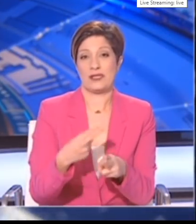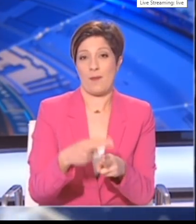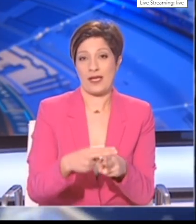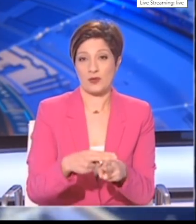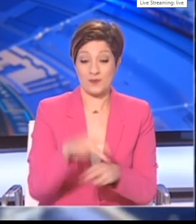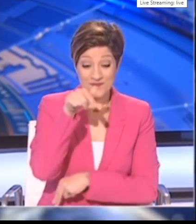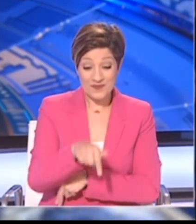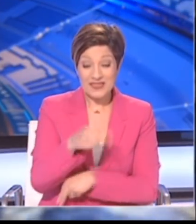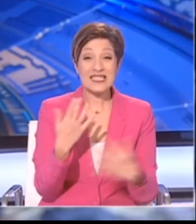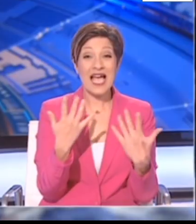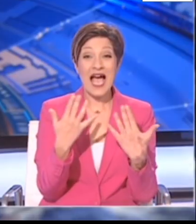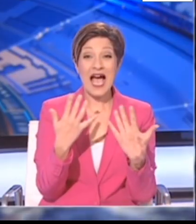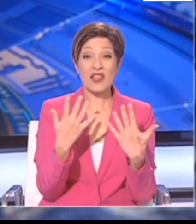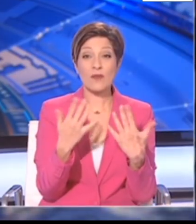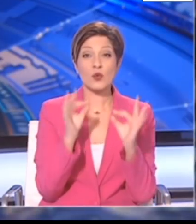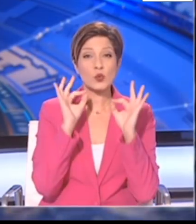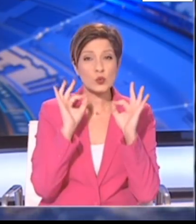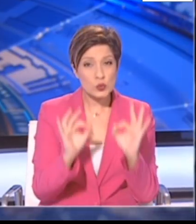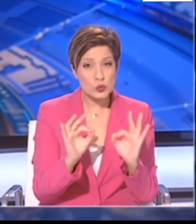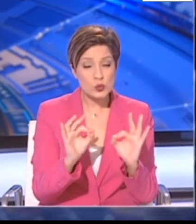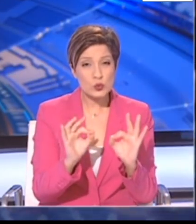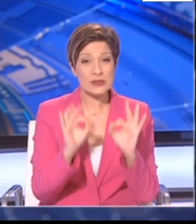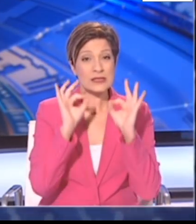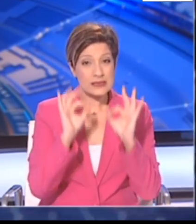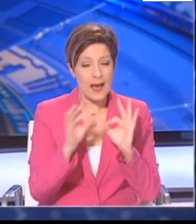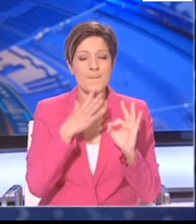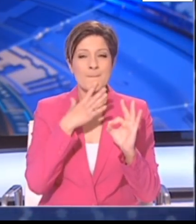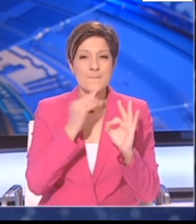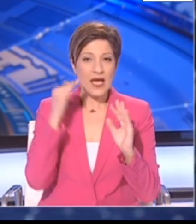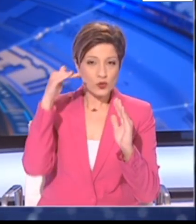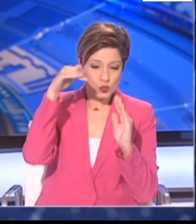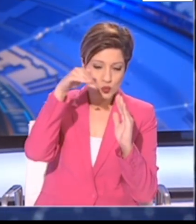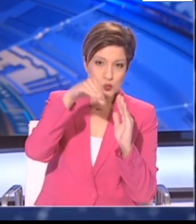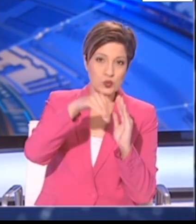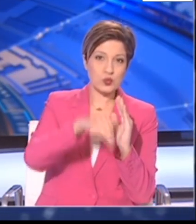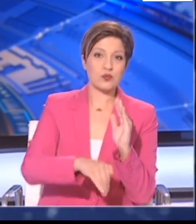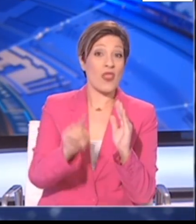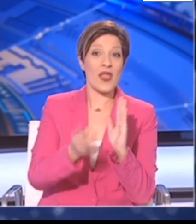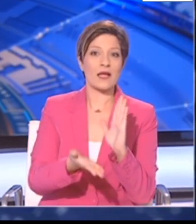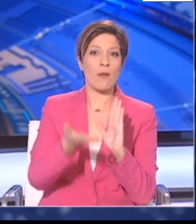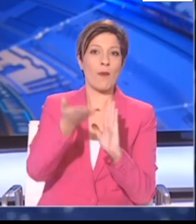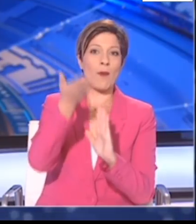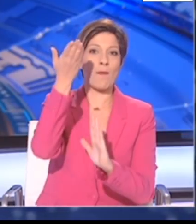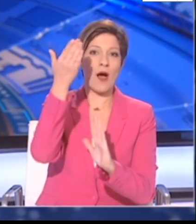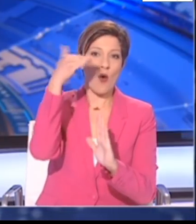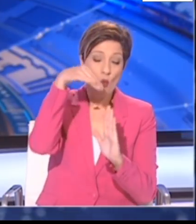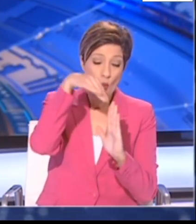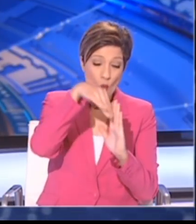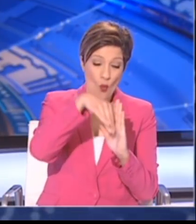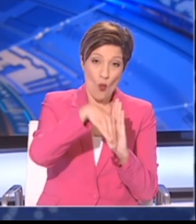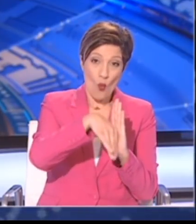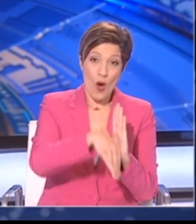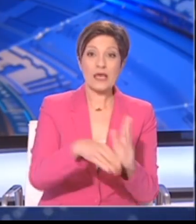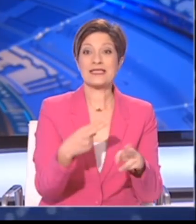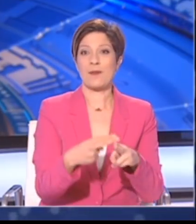αριθμός των νέων κρούσματων συμβαδίζει με την πτωτική εμπορία των τελευταίων ημερών. Ο χαμηλός αριθμός